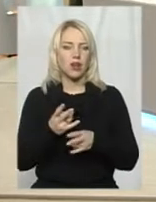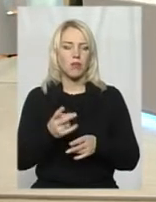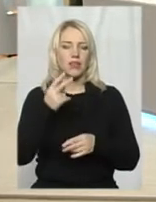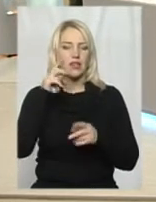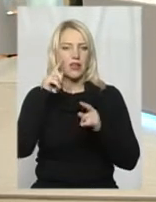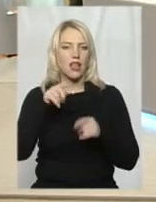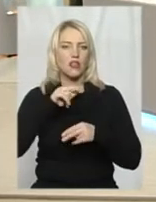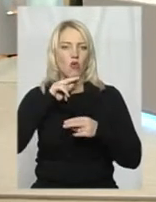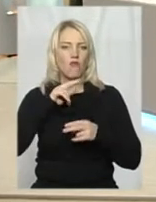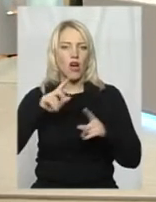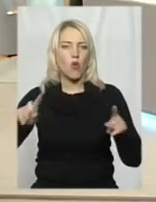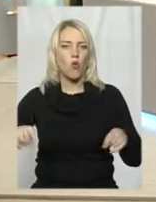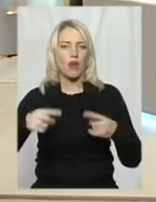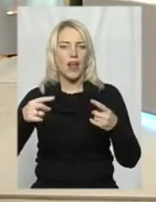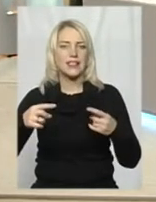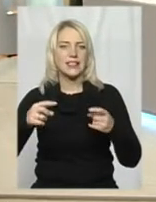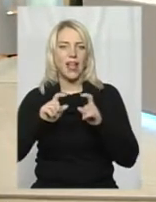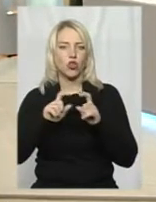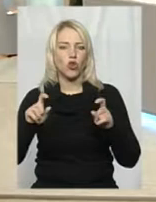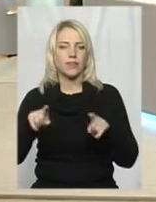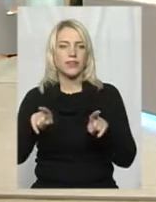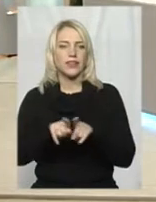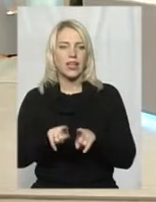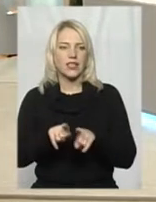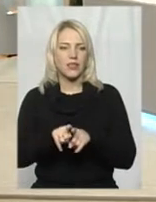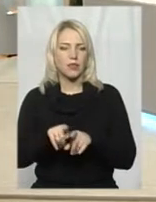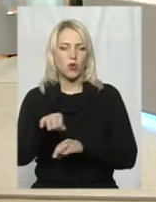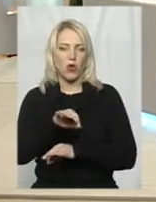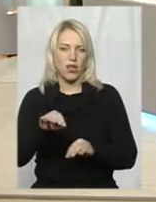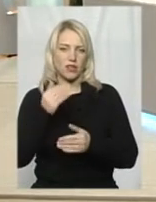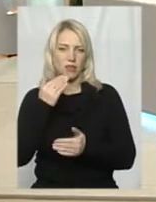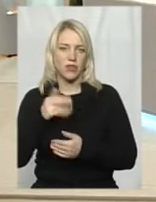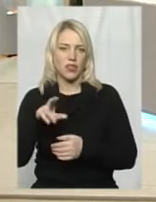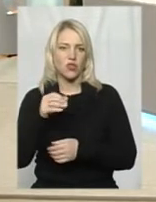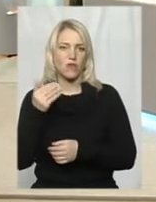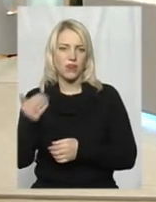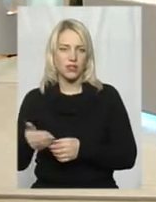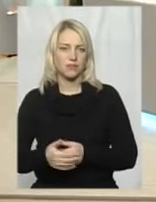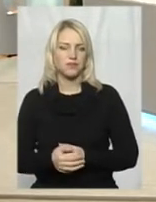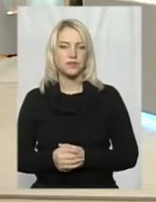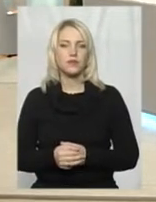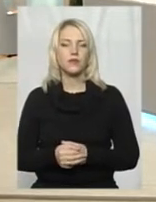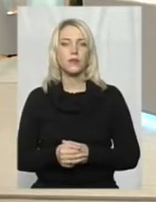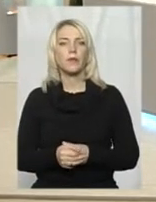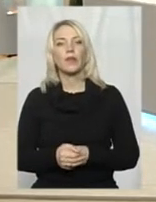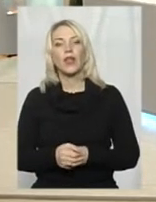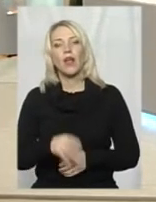організаторам таких проєктів? Це питання до вас, пане Миколи. На мою думку,